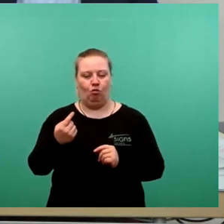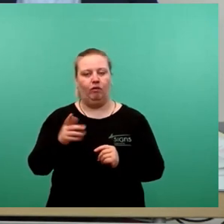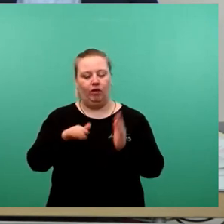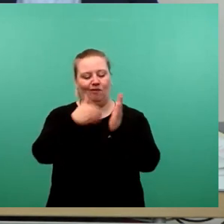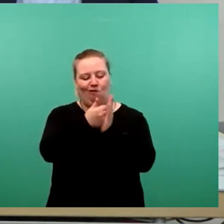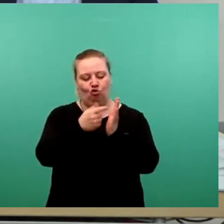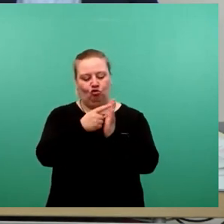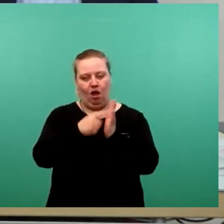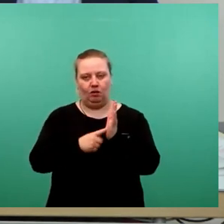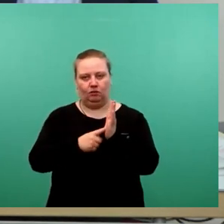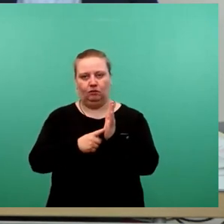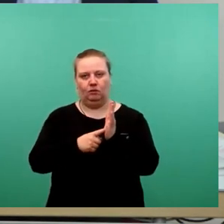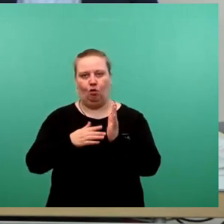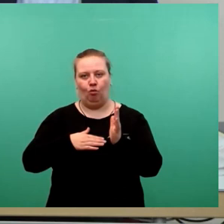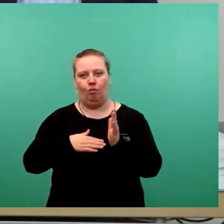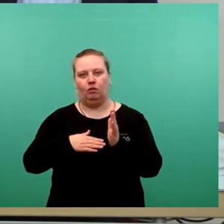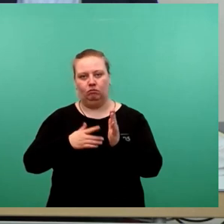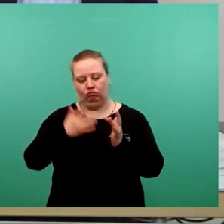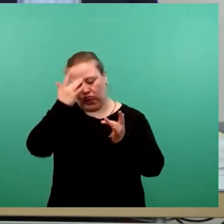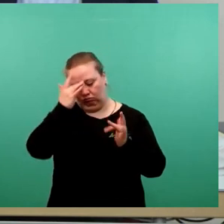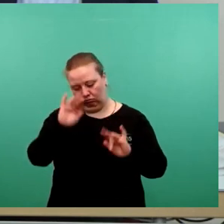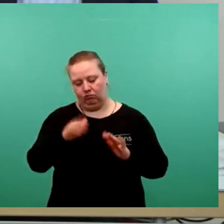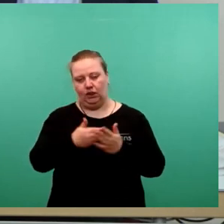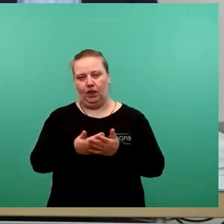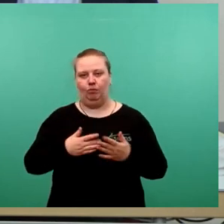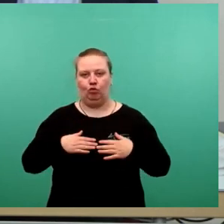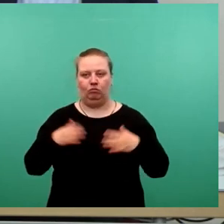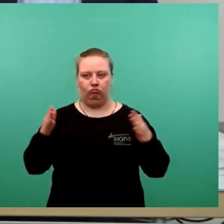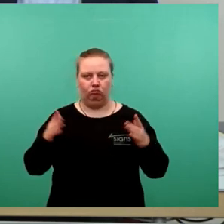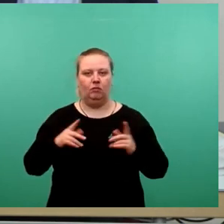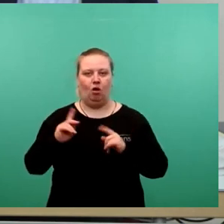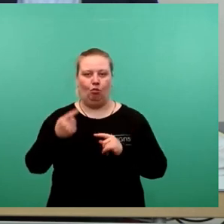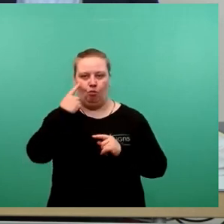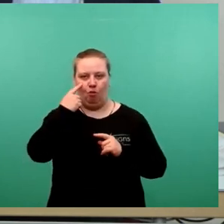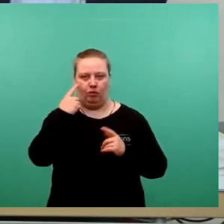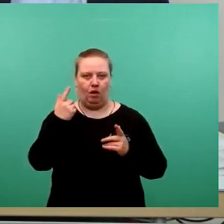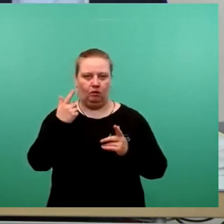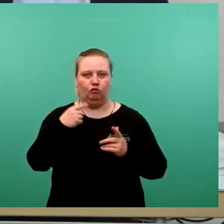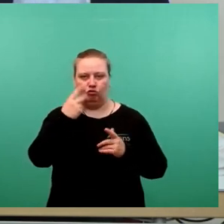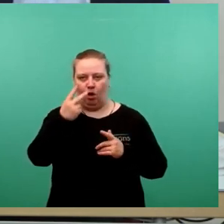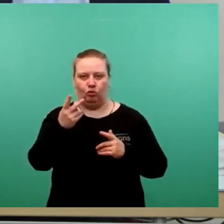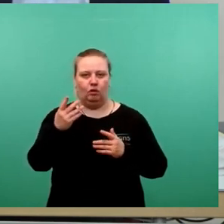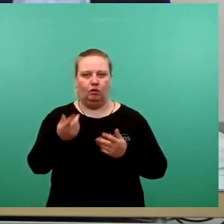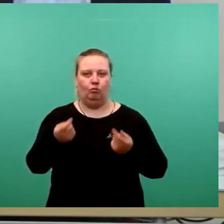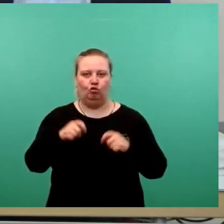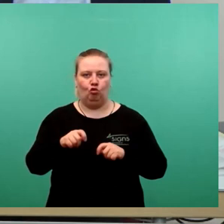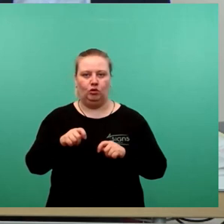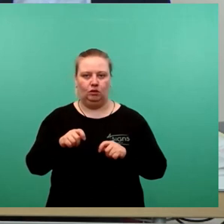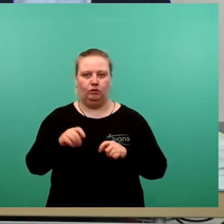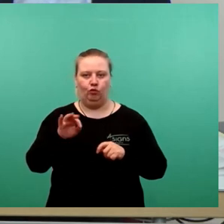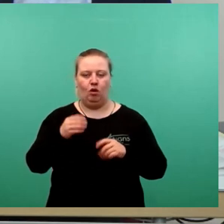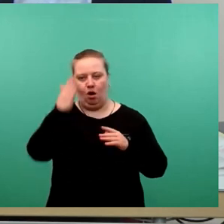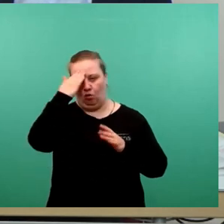auch mein Einvernehmen zu geben und natürlich auch, was jetzt die entsprechende Beschlussfassung zur Hauptsatzung angeht.